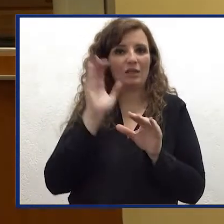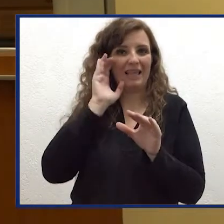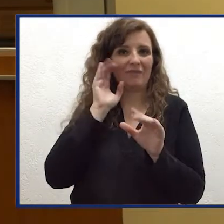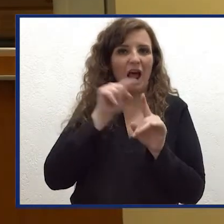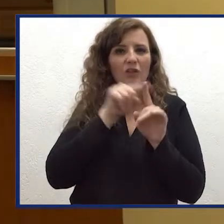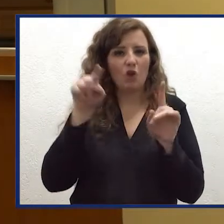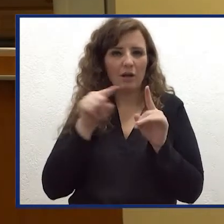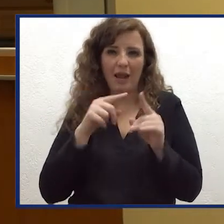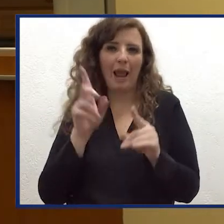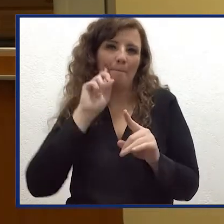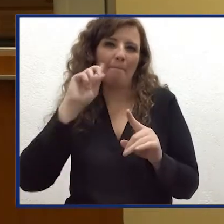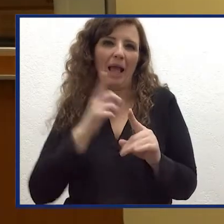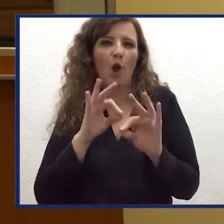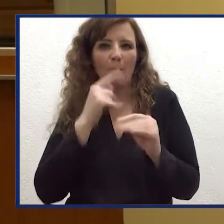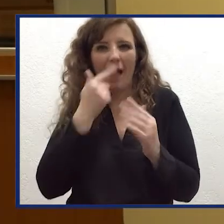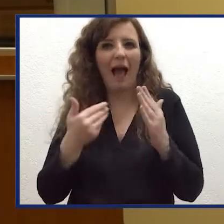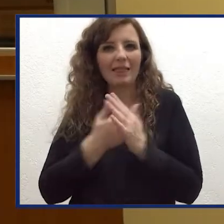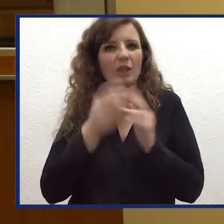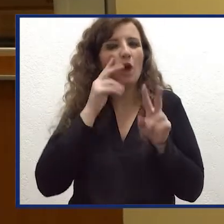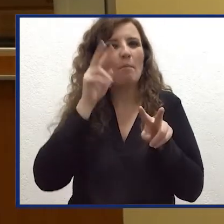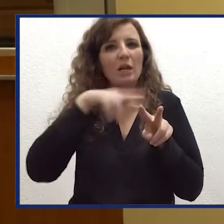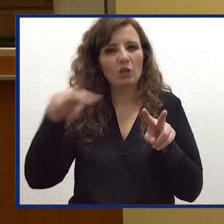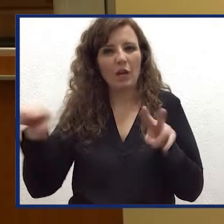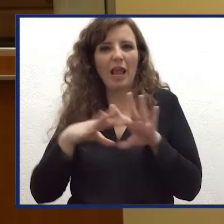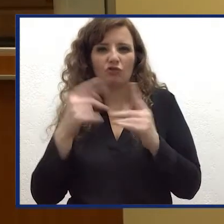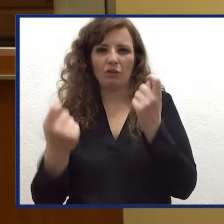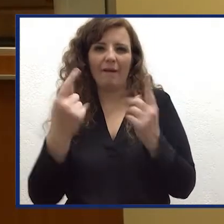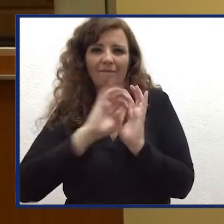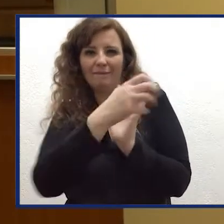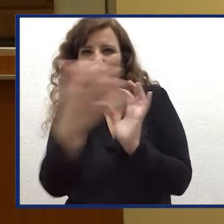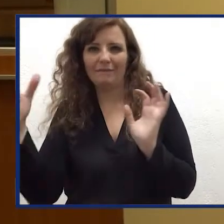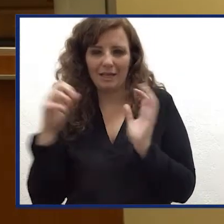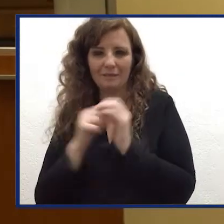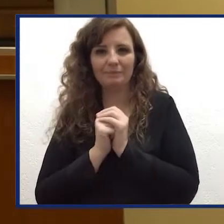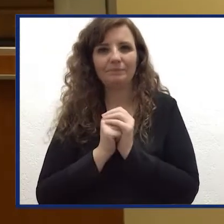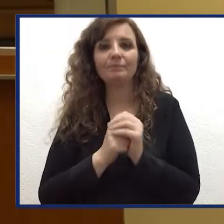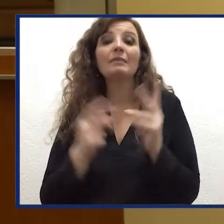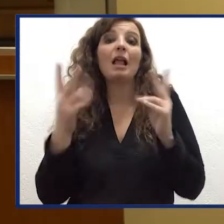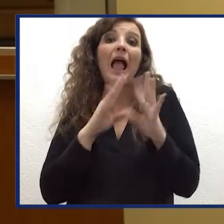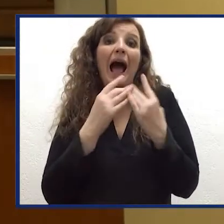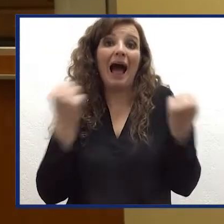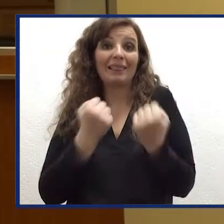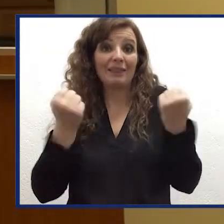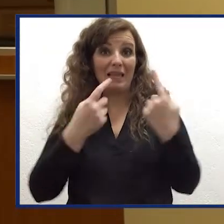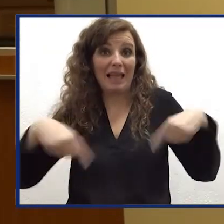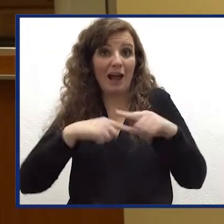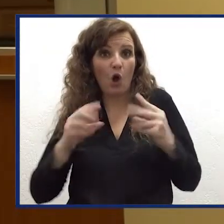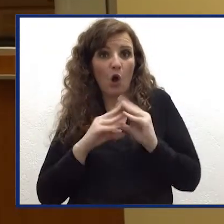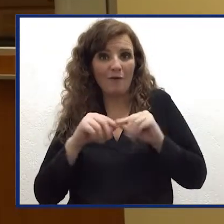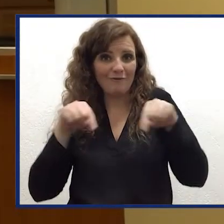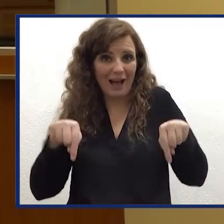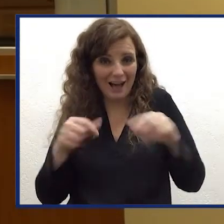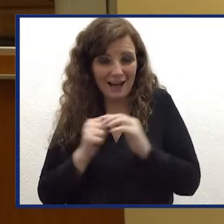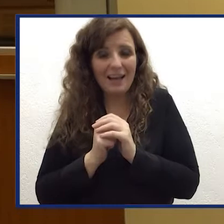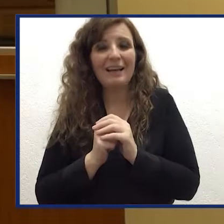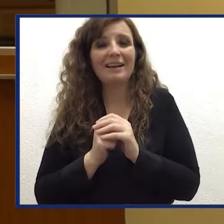più elevata ed adatta al monitoraggio in continuo di diversi fenomeni naturali. Ovviamente le attività che svolgiamo